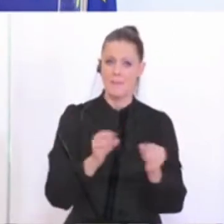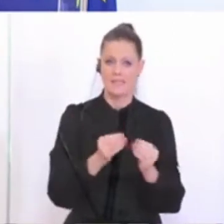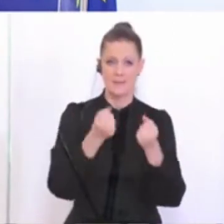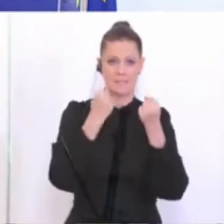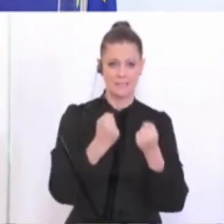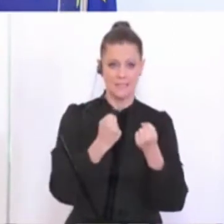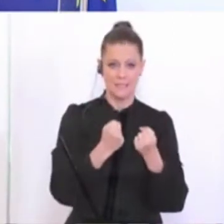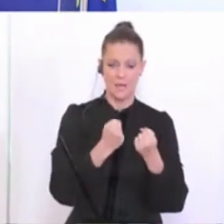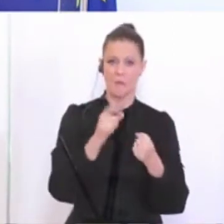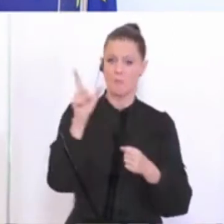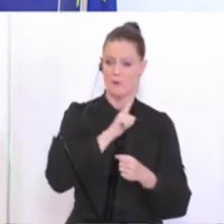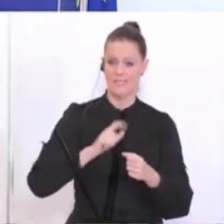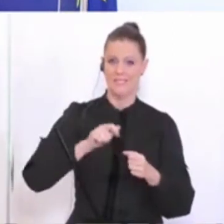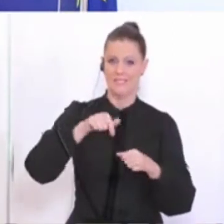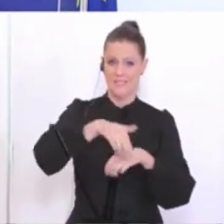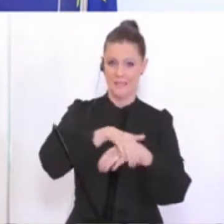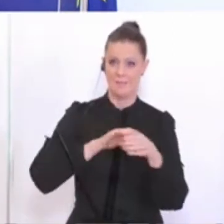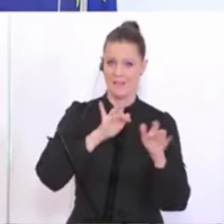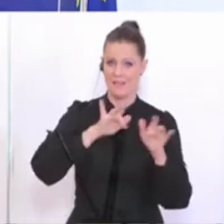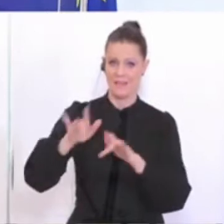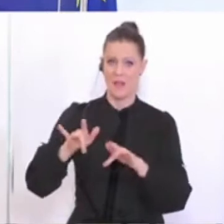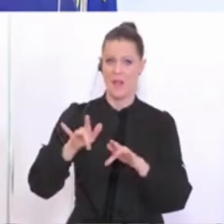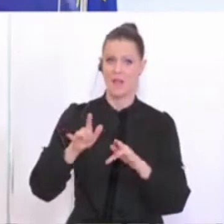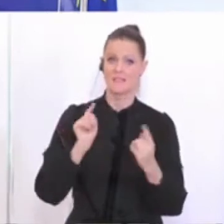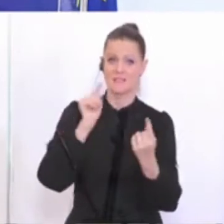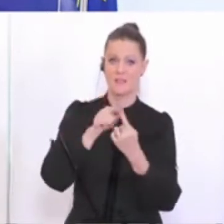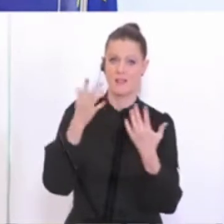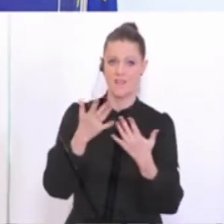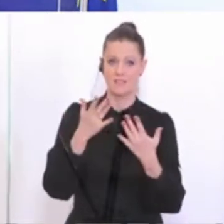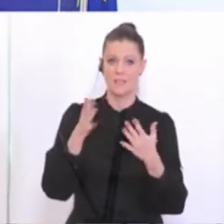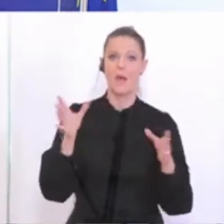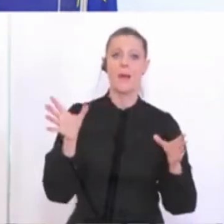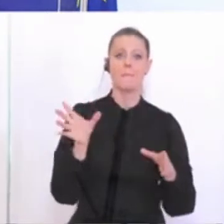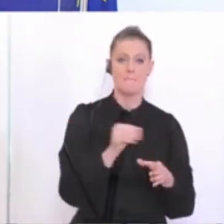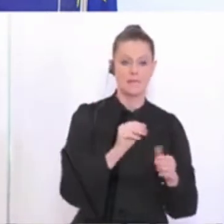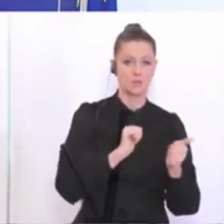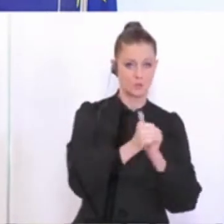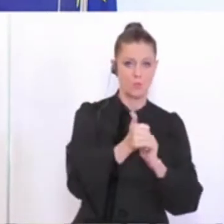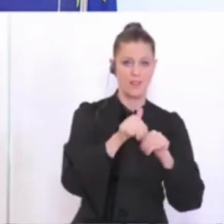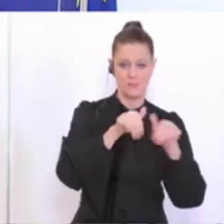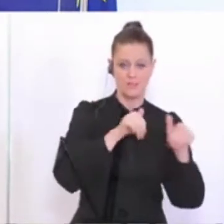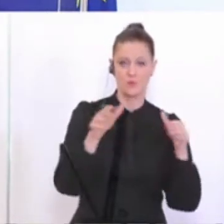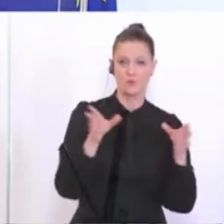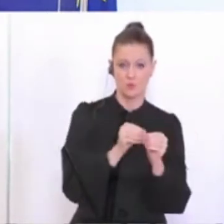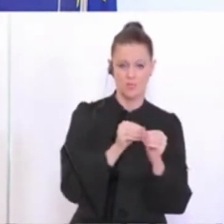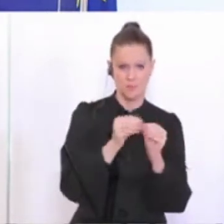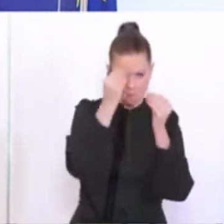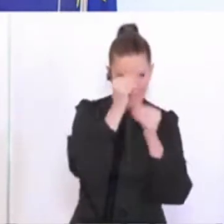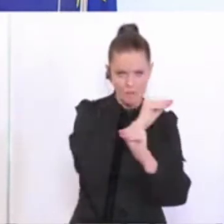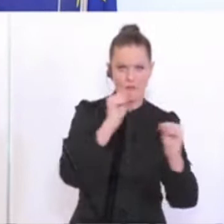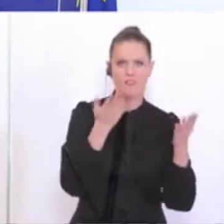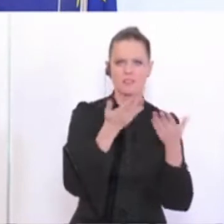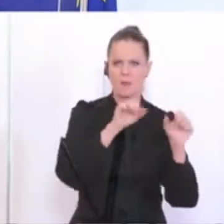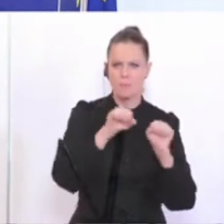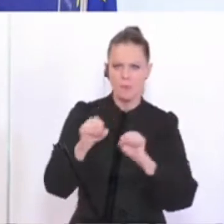Ziel der Polizistinnen und Polizisten vor Ort in den Gemeinden ist es dann gemeinsam mit dem Sportministerium eben zu informieren, was ist möglich, was ist zulässig,